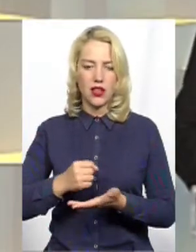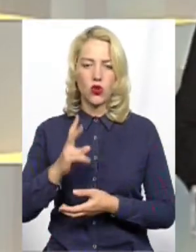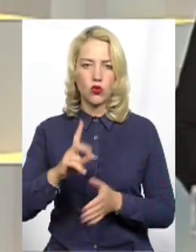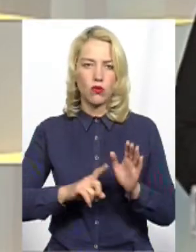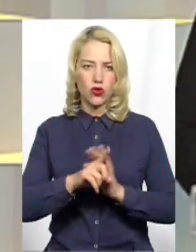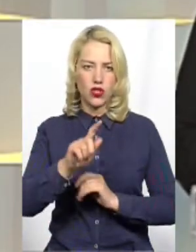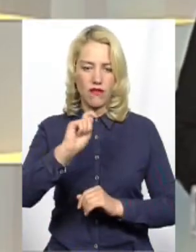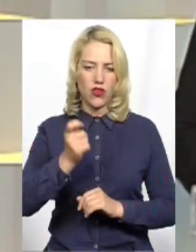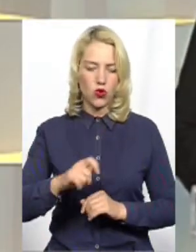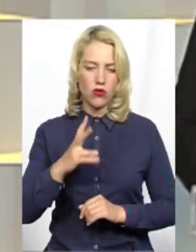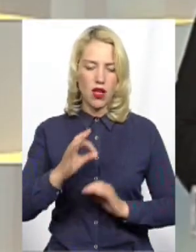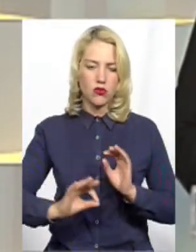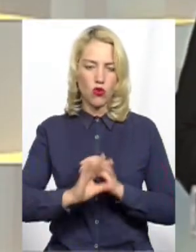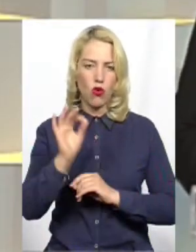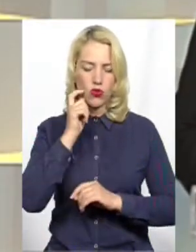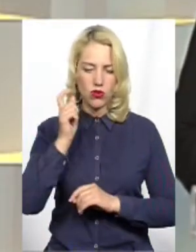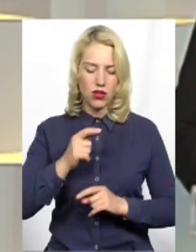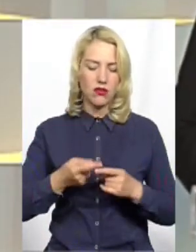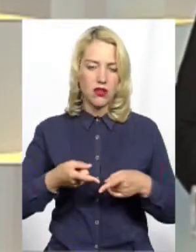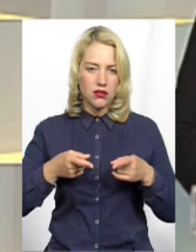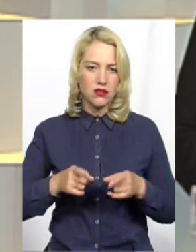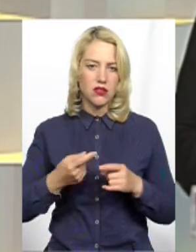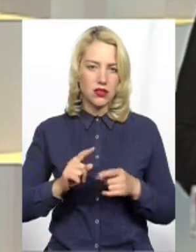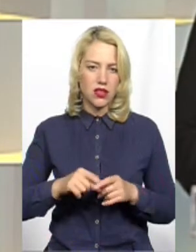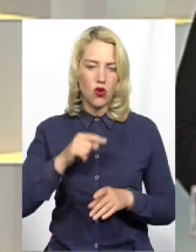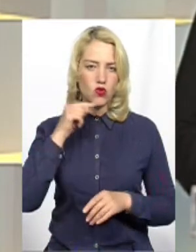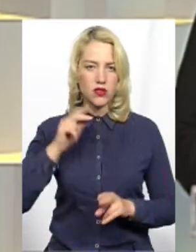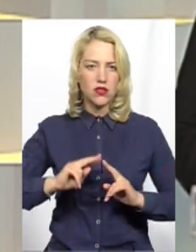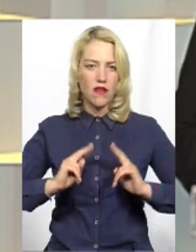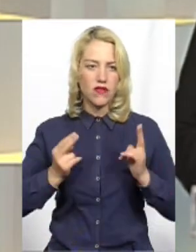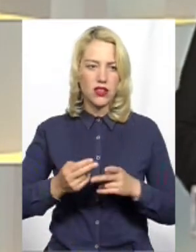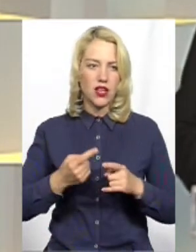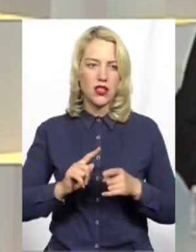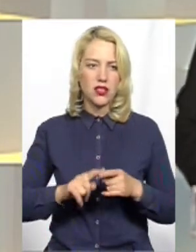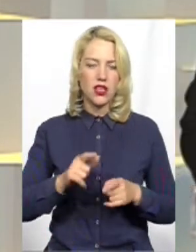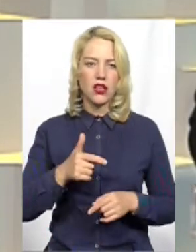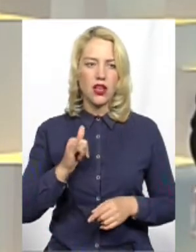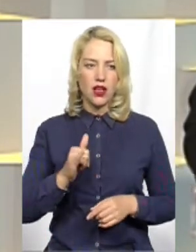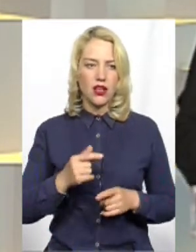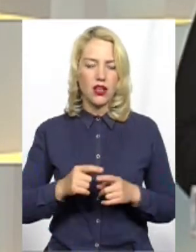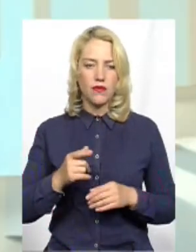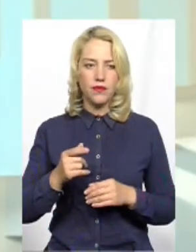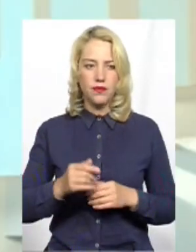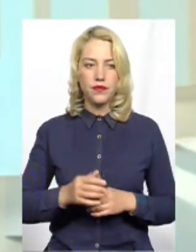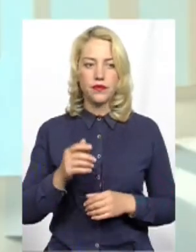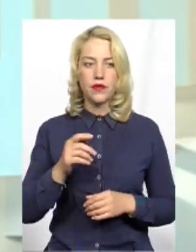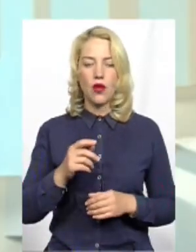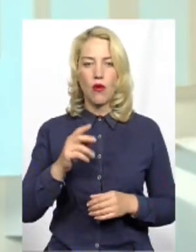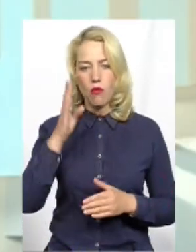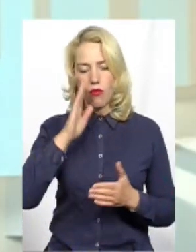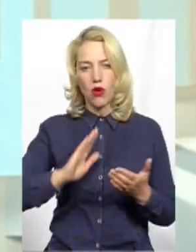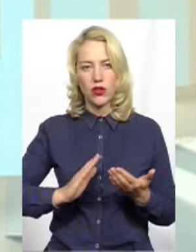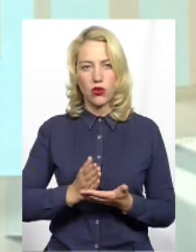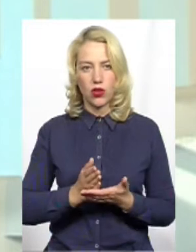Звичайно, що Російська Федерація, разом з маргіналами, які на той час очолювали нашу країну. Політолог